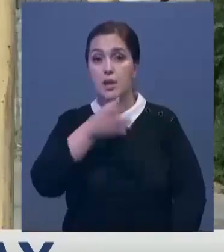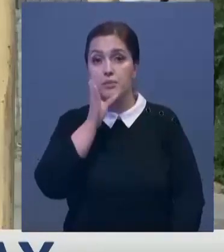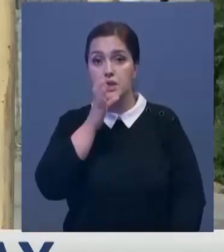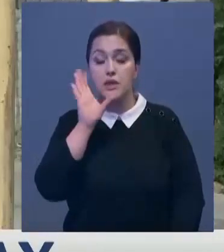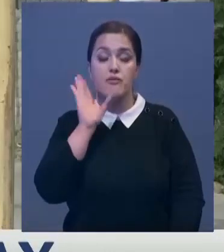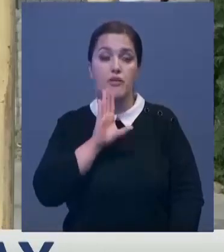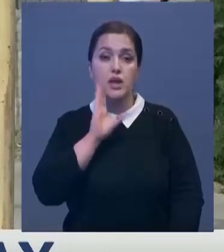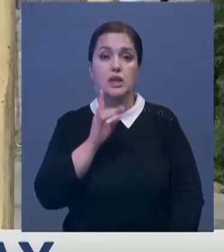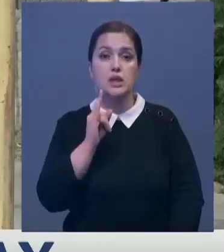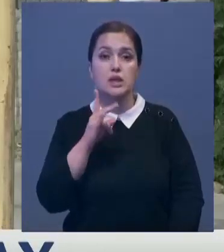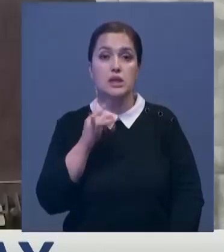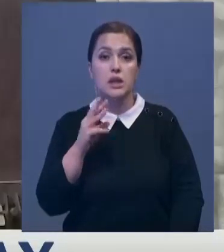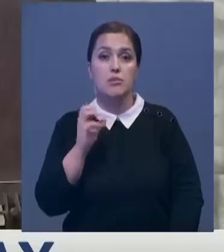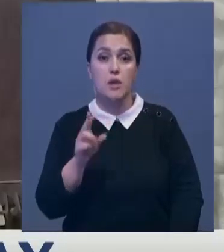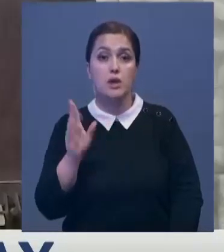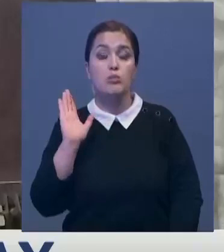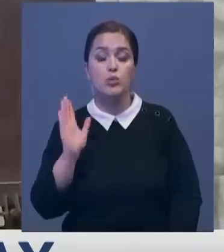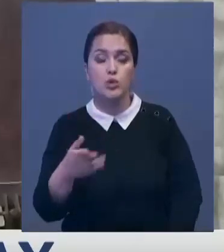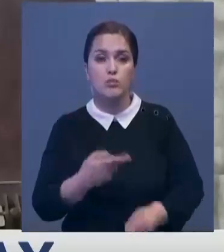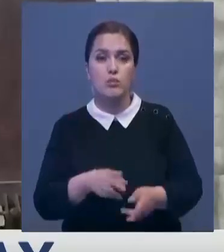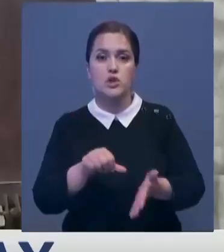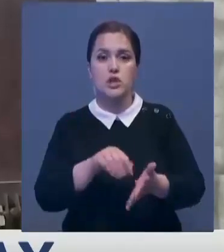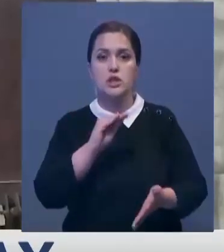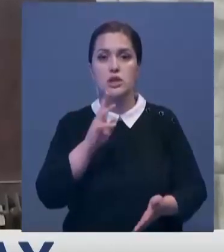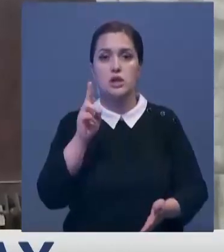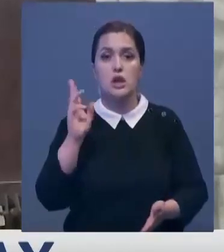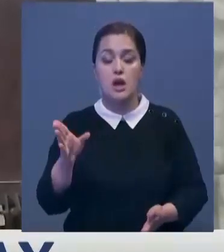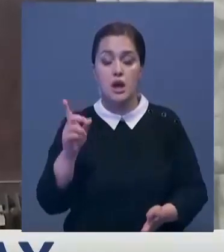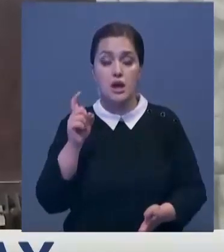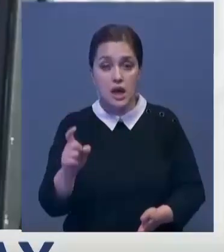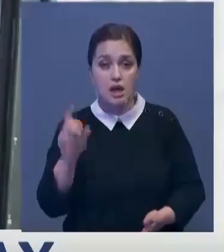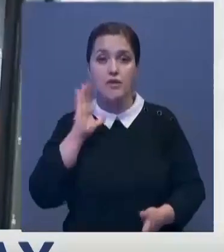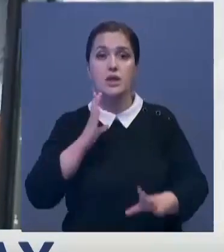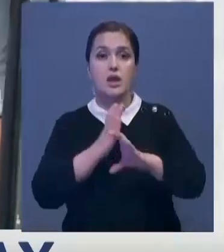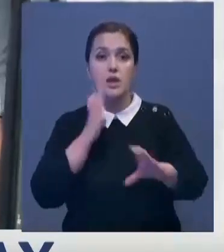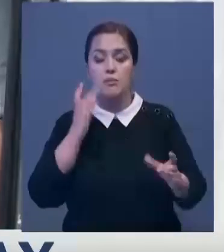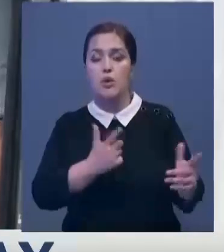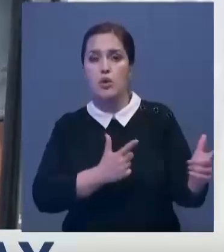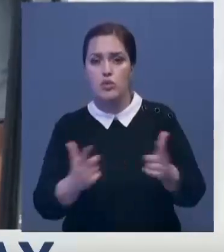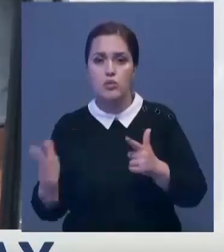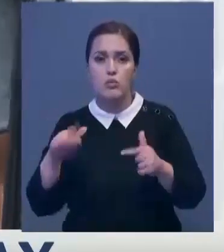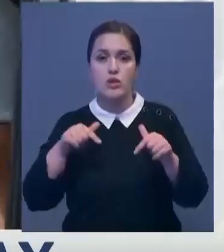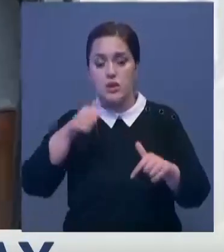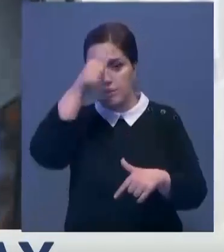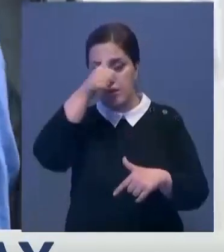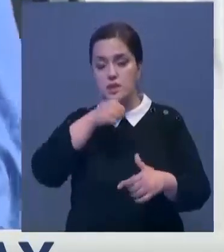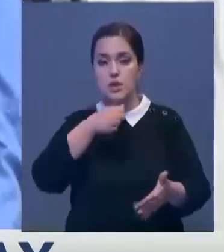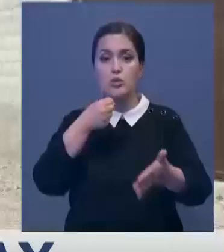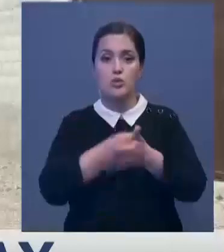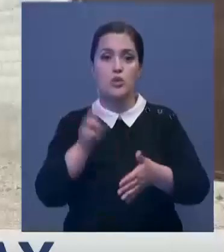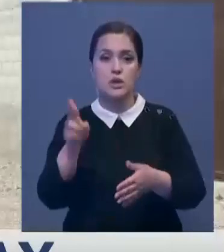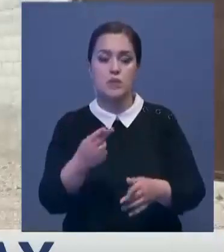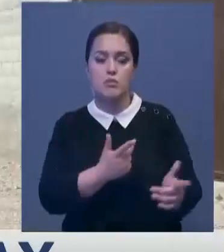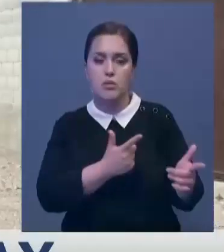вода в Антамак все-таки придет. По словам представителей ЖКХ, водопровод в АУЛ начнут подводить уже в этом месяце. До конца года работы